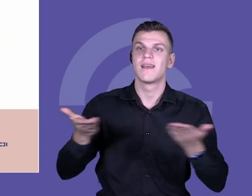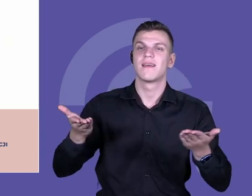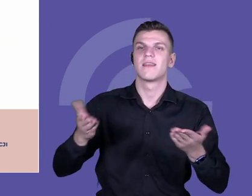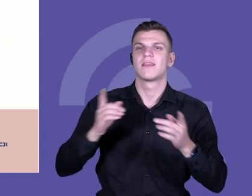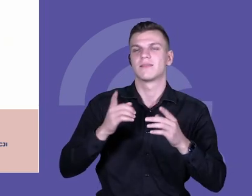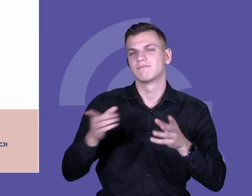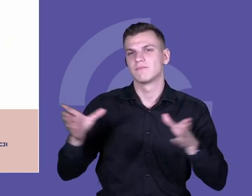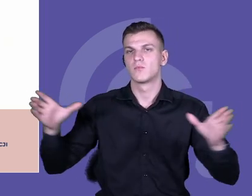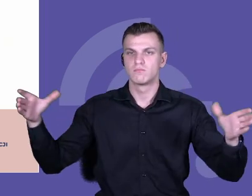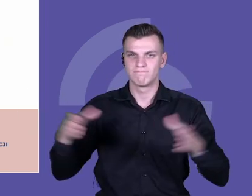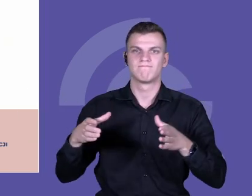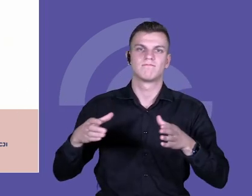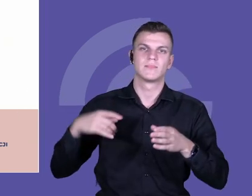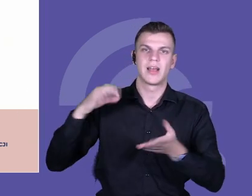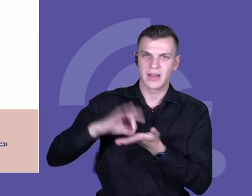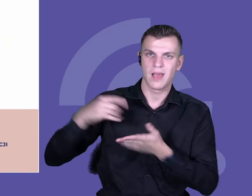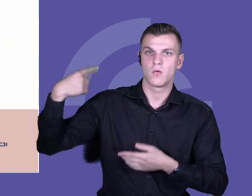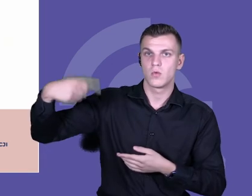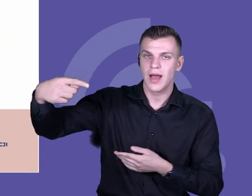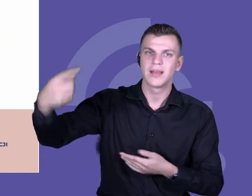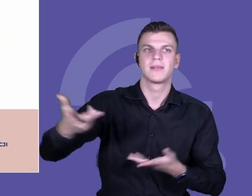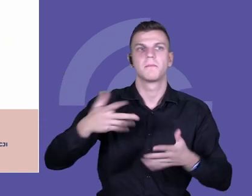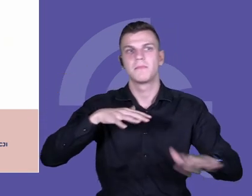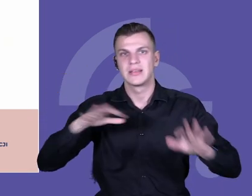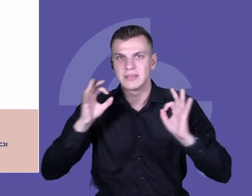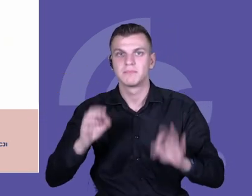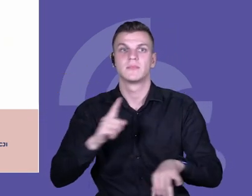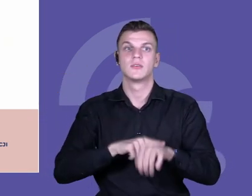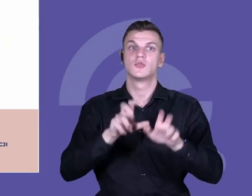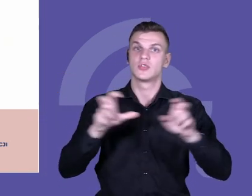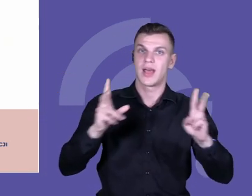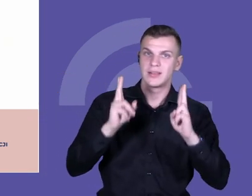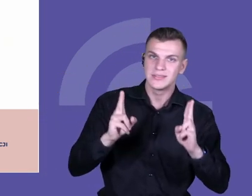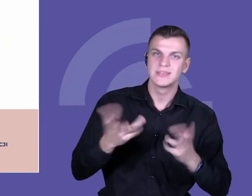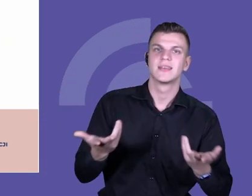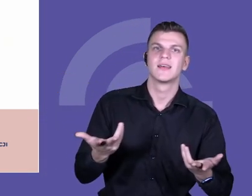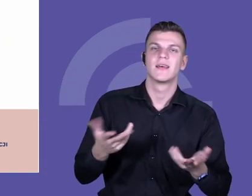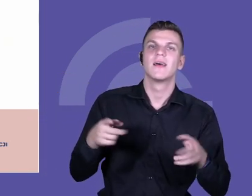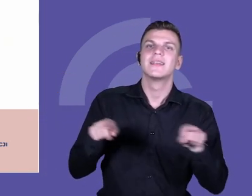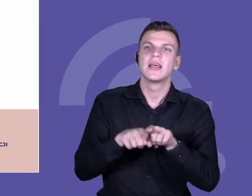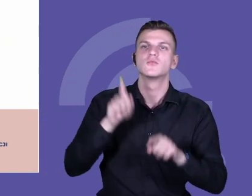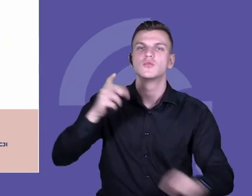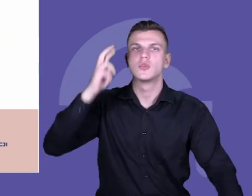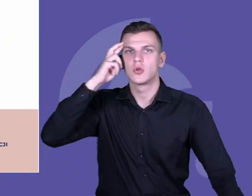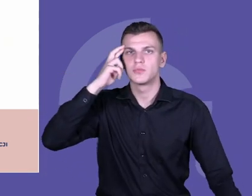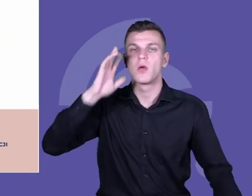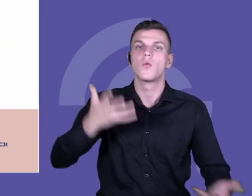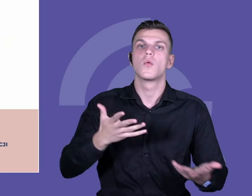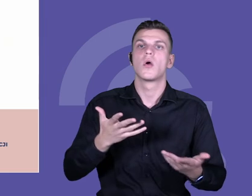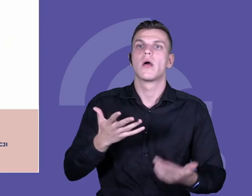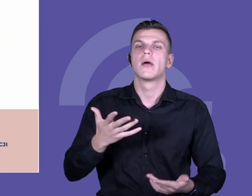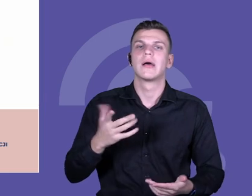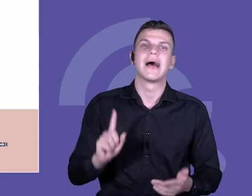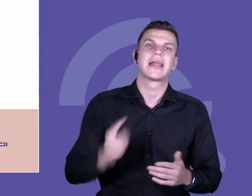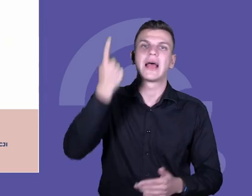spotkań, jest miejsce, jest czas i jest rozumienie, że to nie jest czynność, którą wykonujemy raz